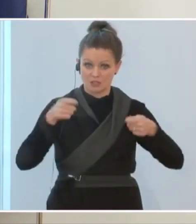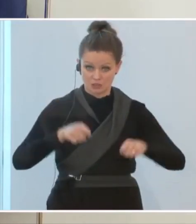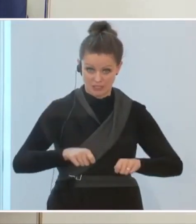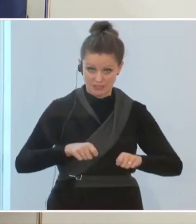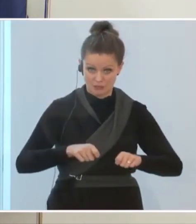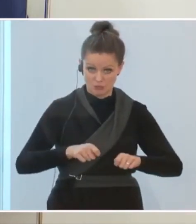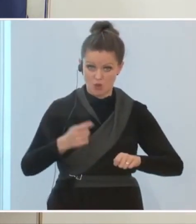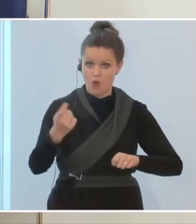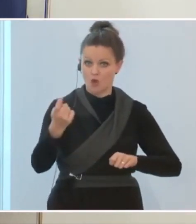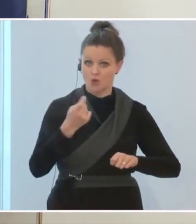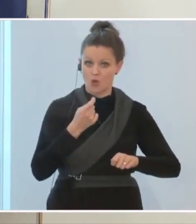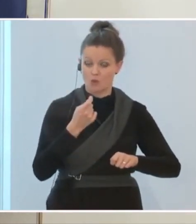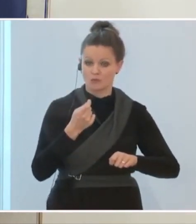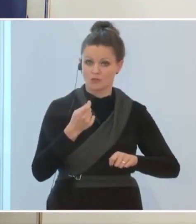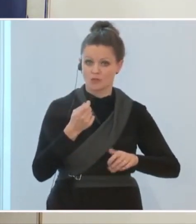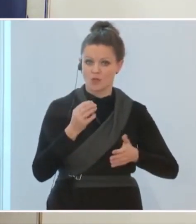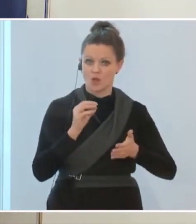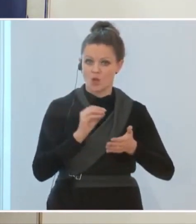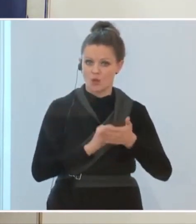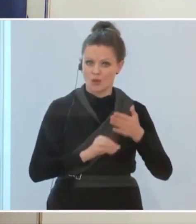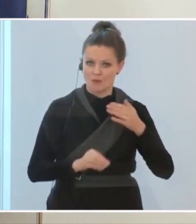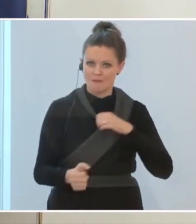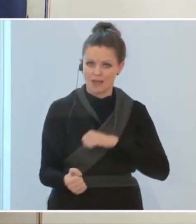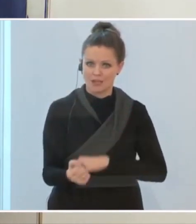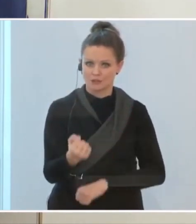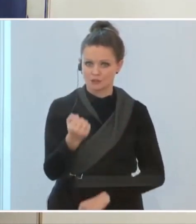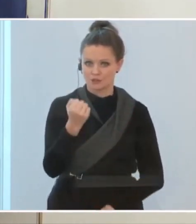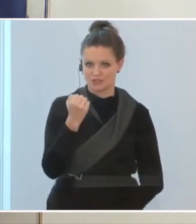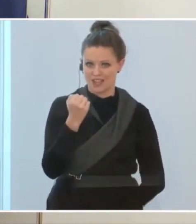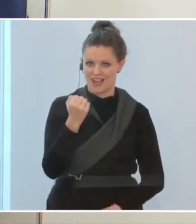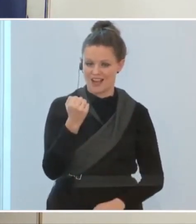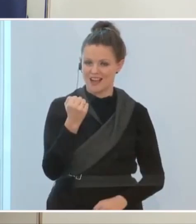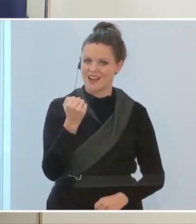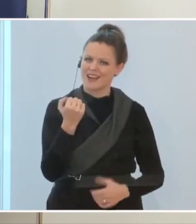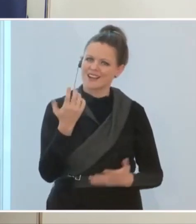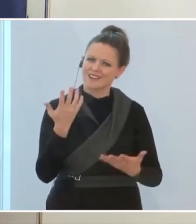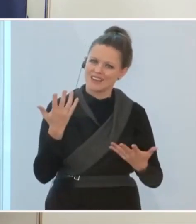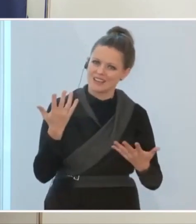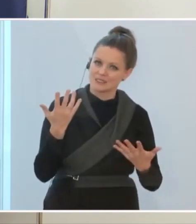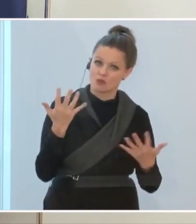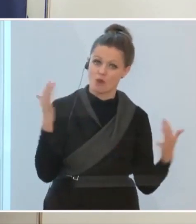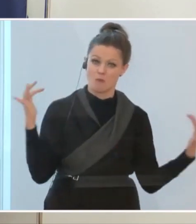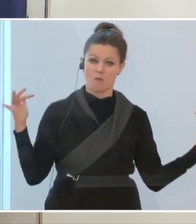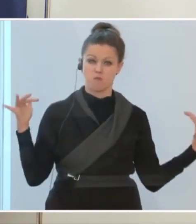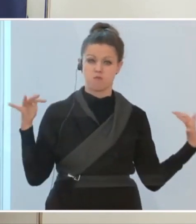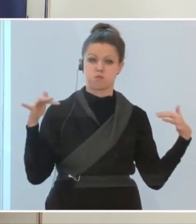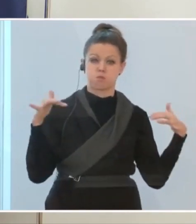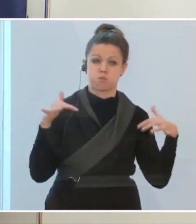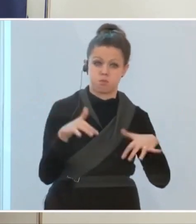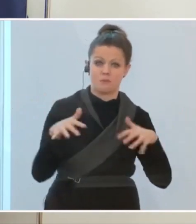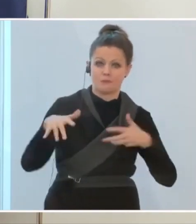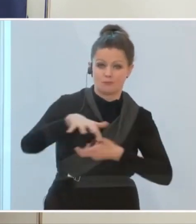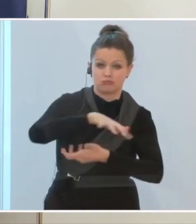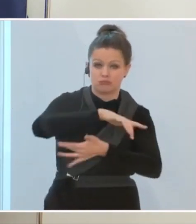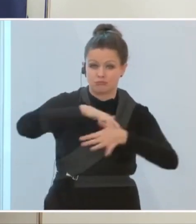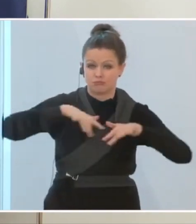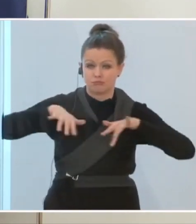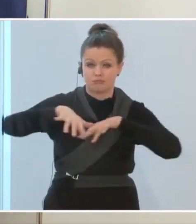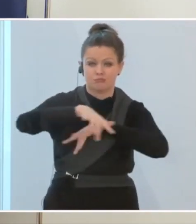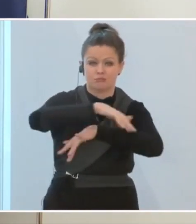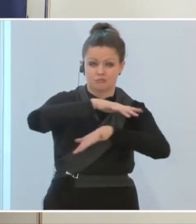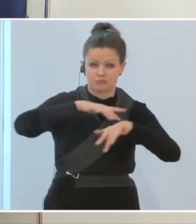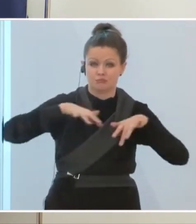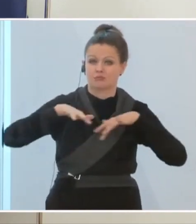auch dann zu einer noch stärkeren Zusammenströmen oder zu einer noch stärkeren Ballung auf die